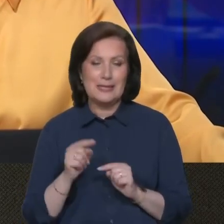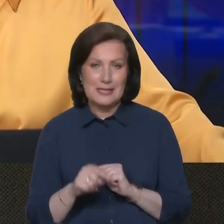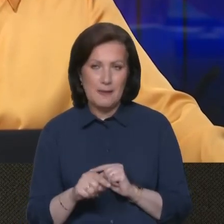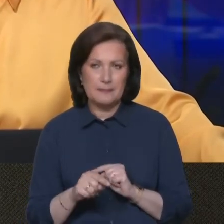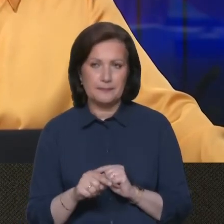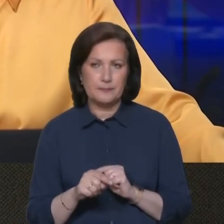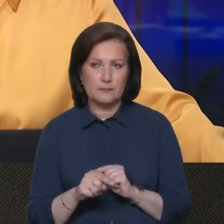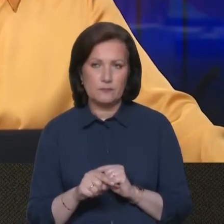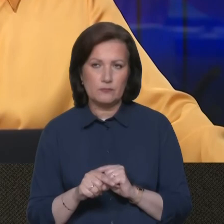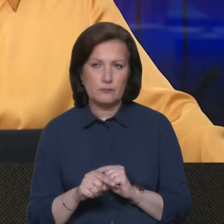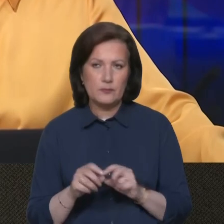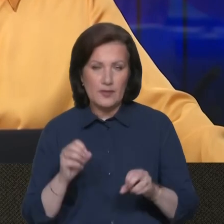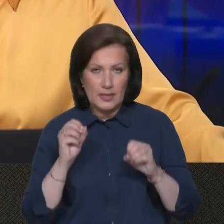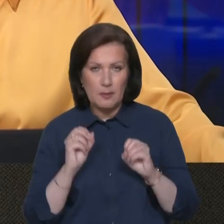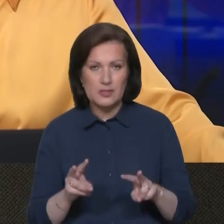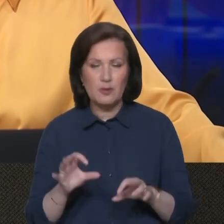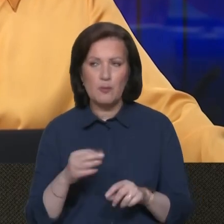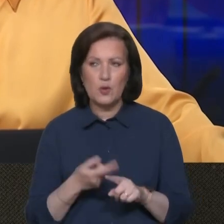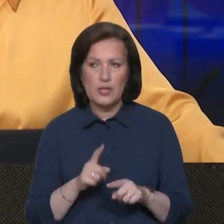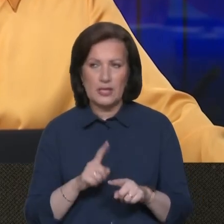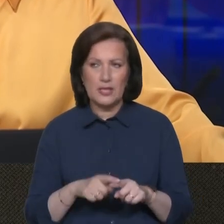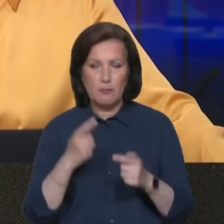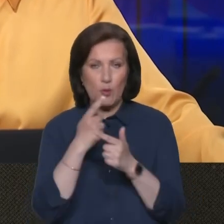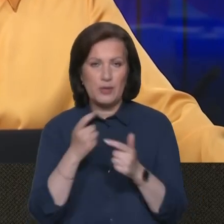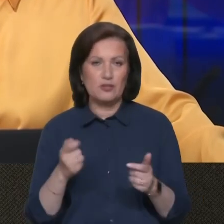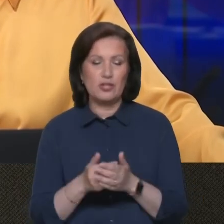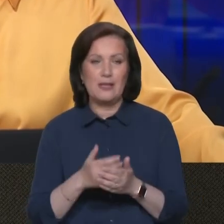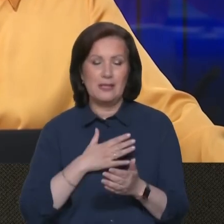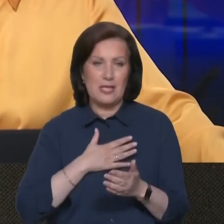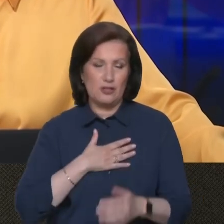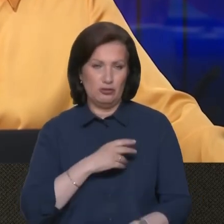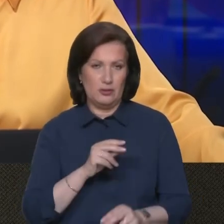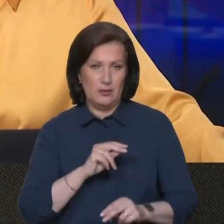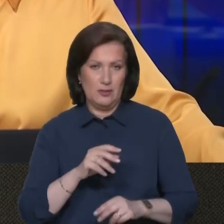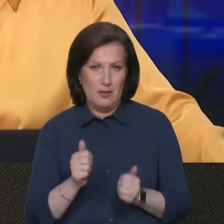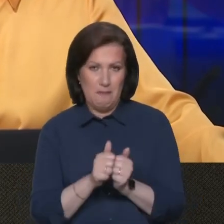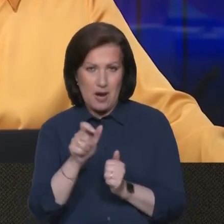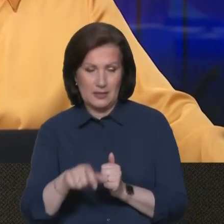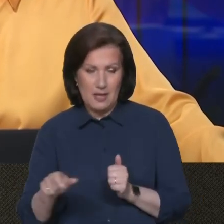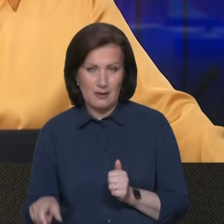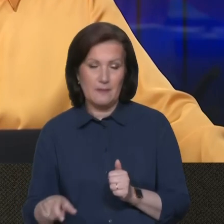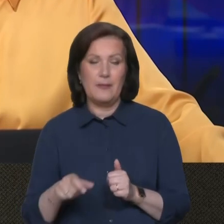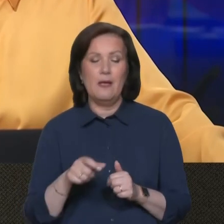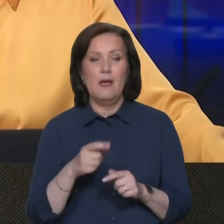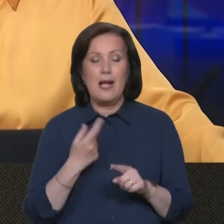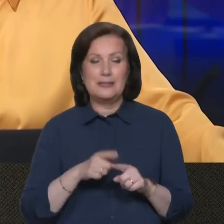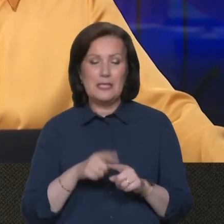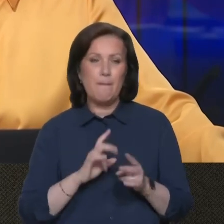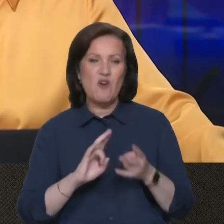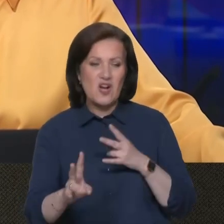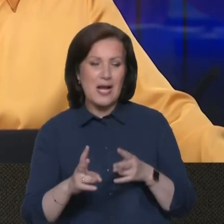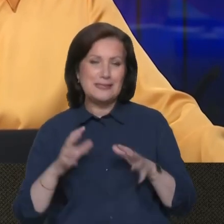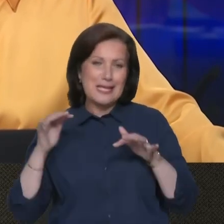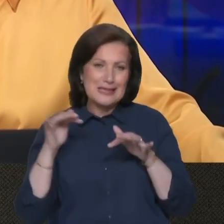небезпеками, про які попереджали наші партнери. Тобто провокація нападу на цивільне судно, в